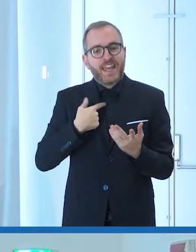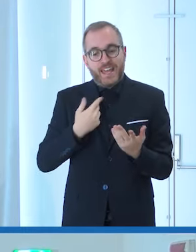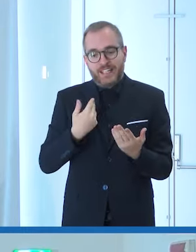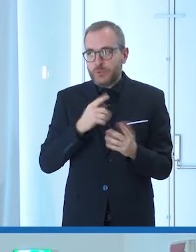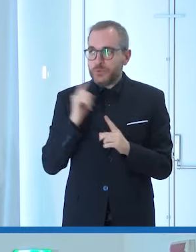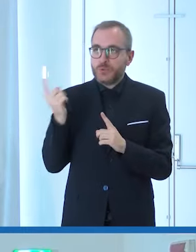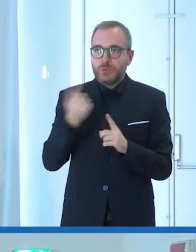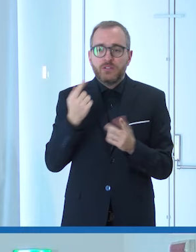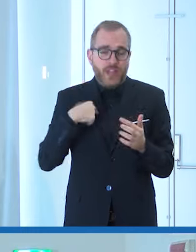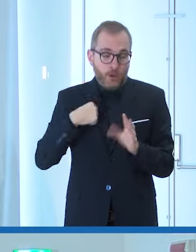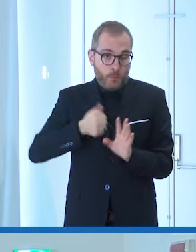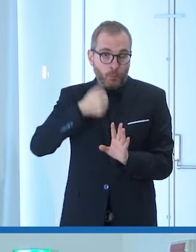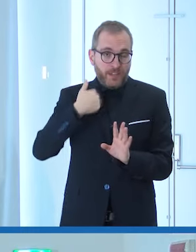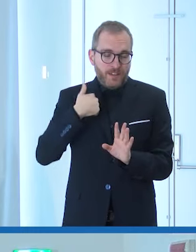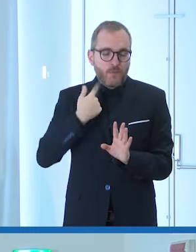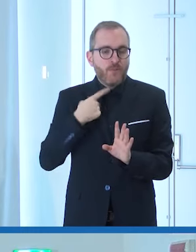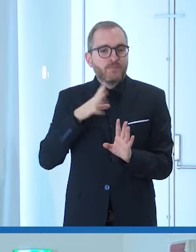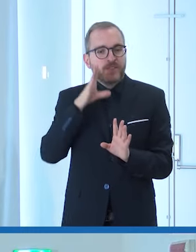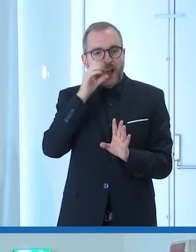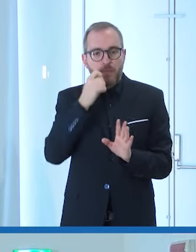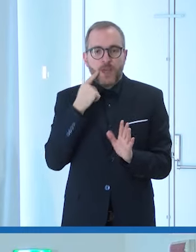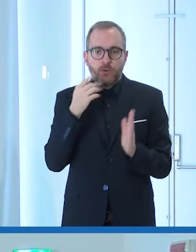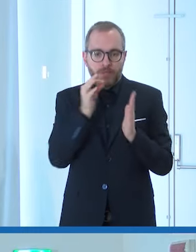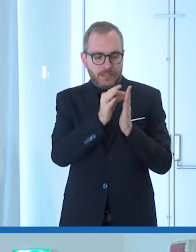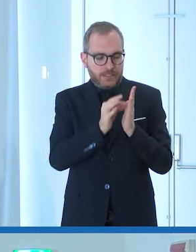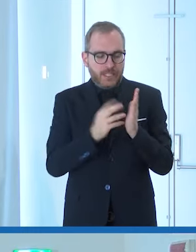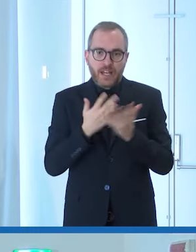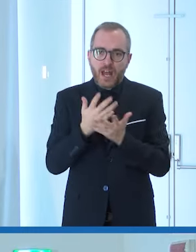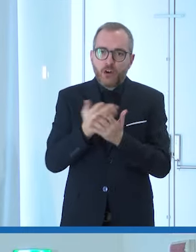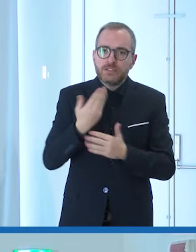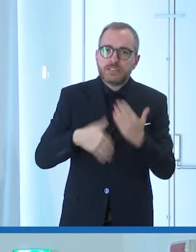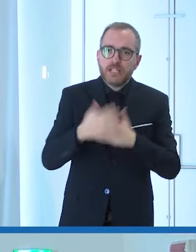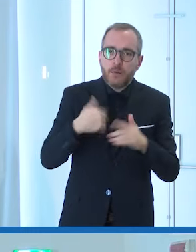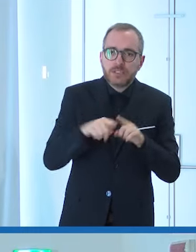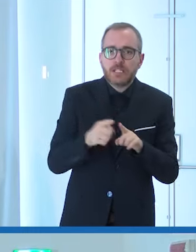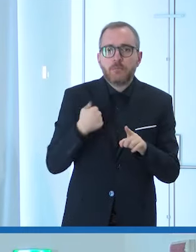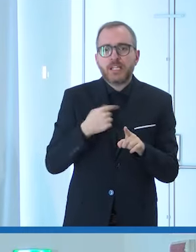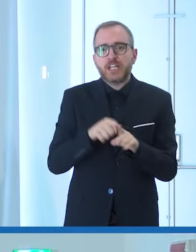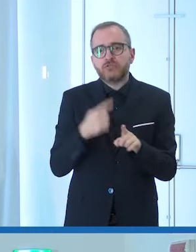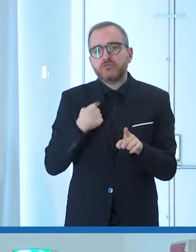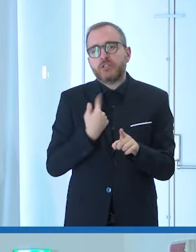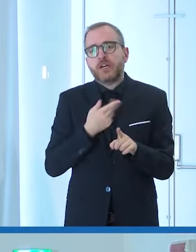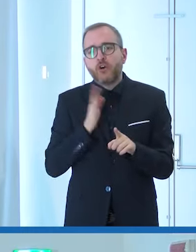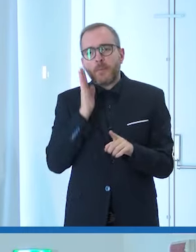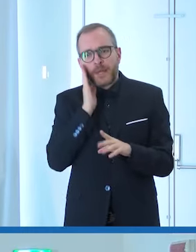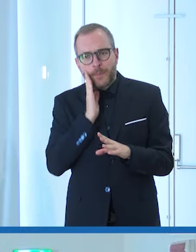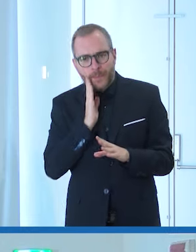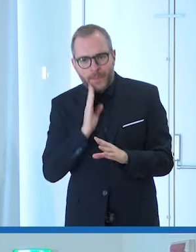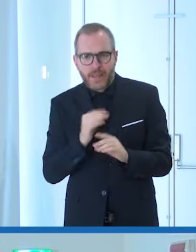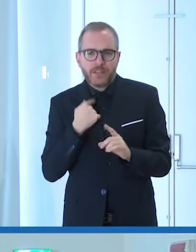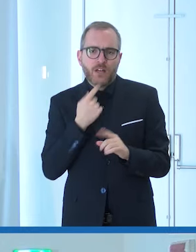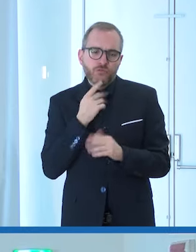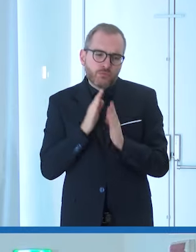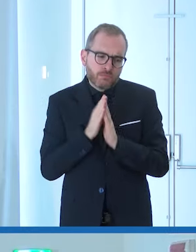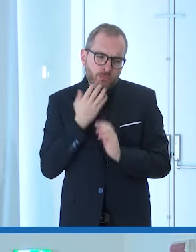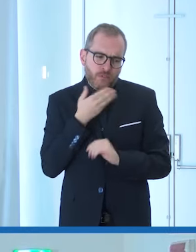cadiamo in uno di questi due buchi quando raccontiamo la disabilità il pietismo e il superomismo e noi dobbiamo cercare di evitare di